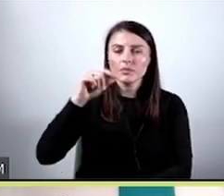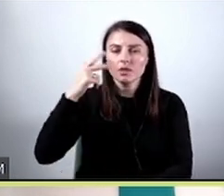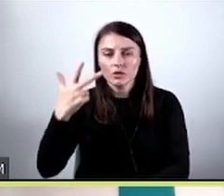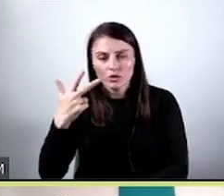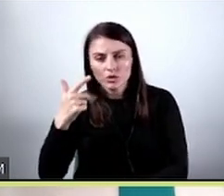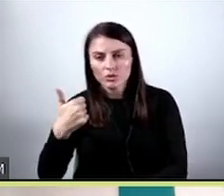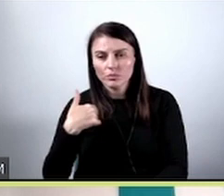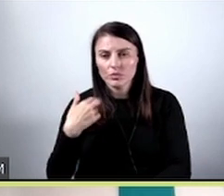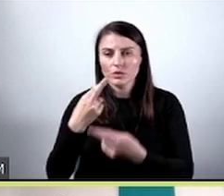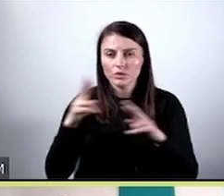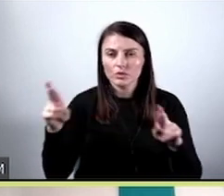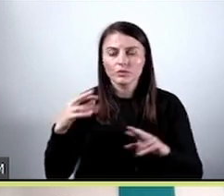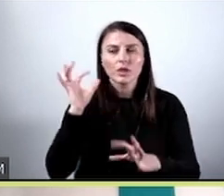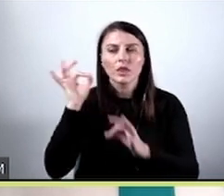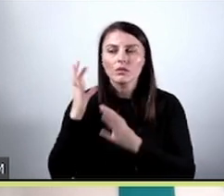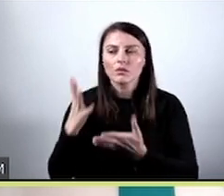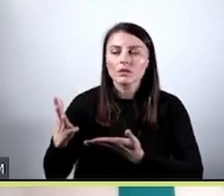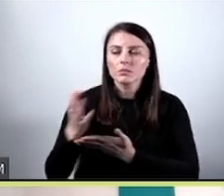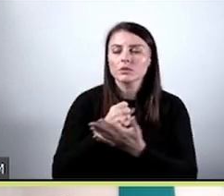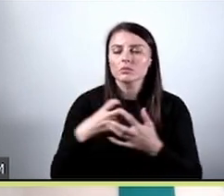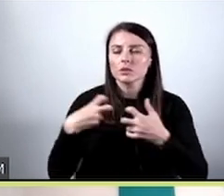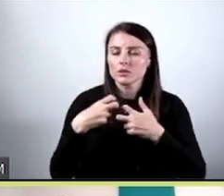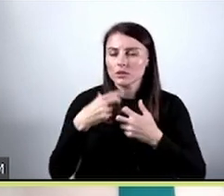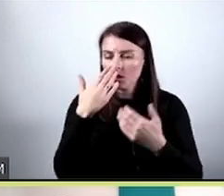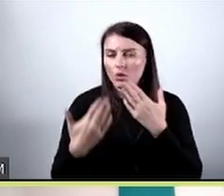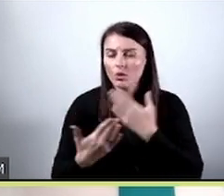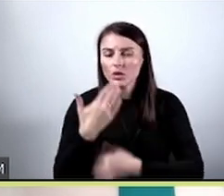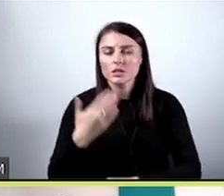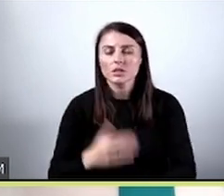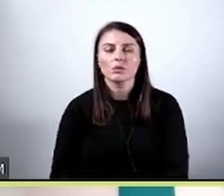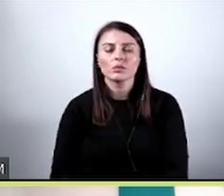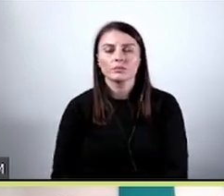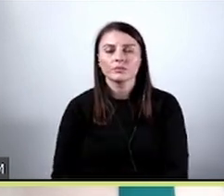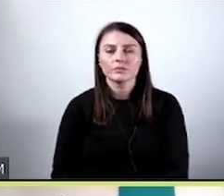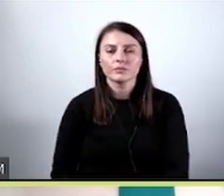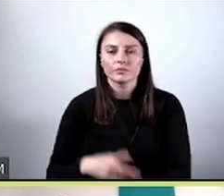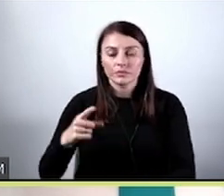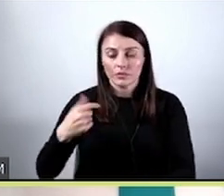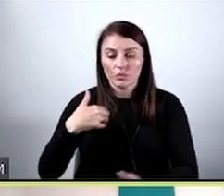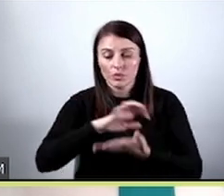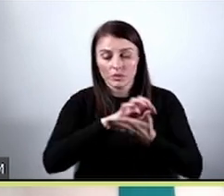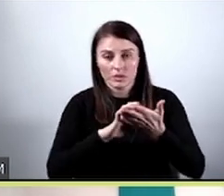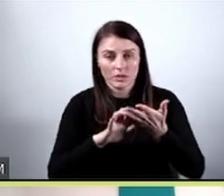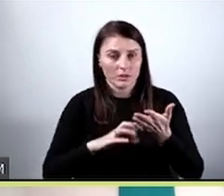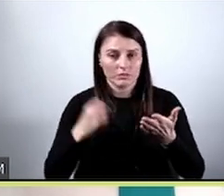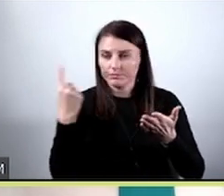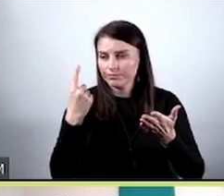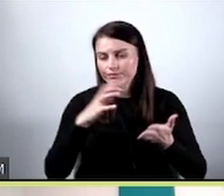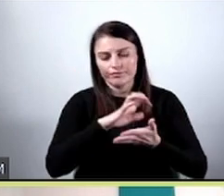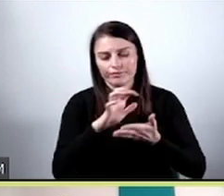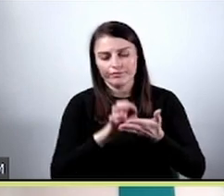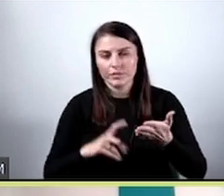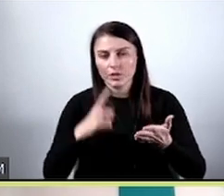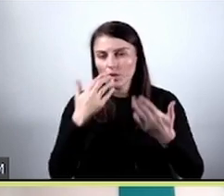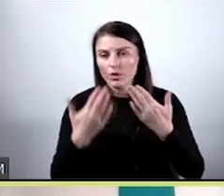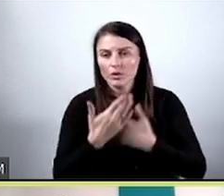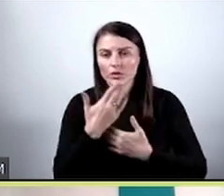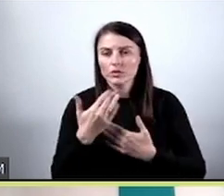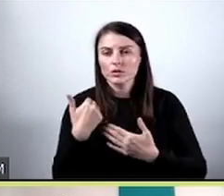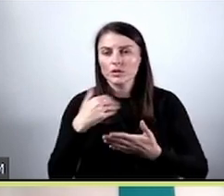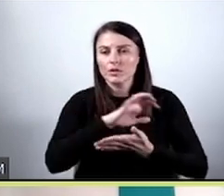trenowany na danych z internetu. I jak się okazało, generował teksty. Zresztą świetnie generuje teksty, natomiast się okazało w